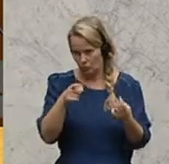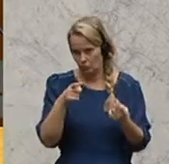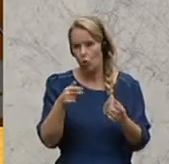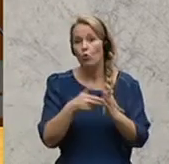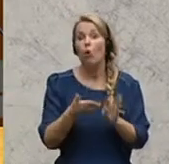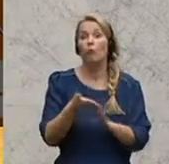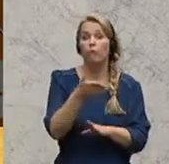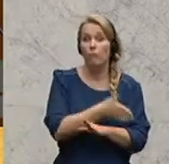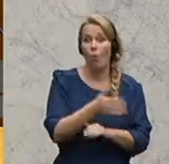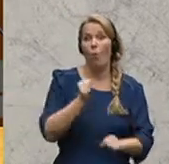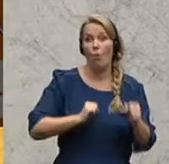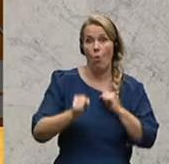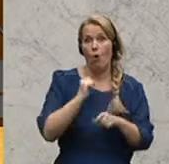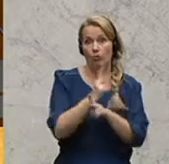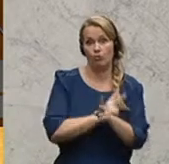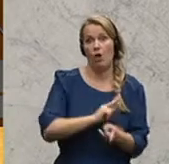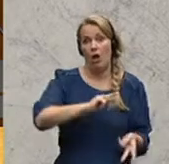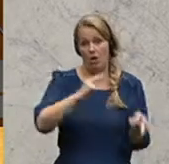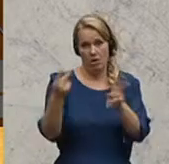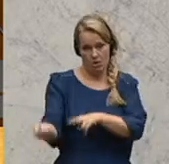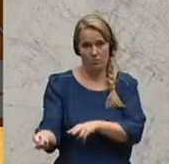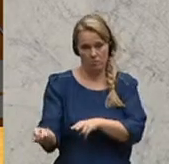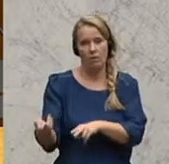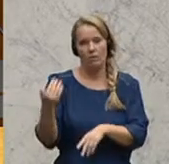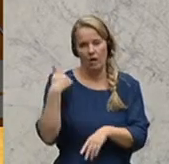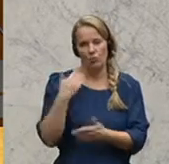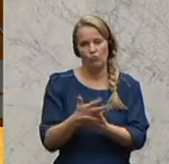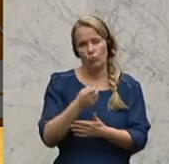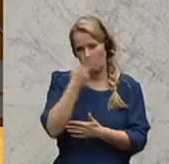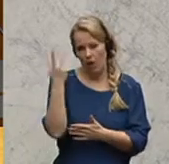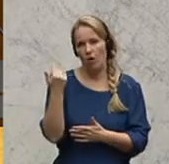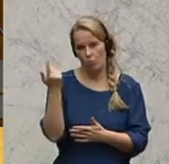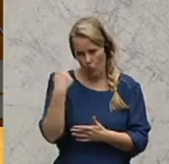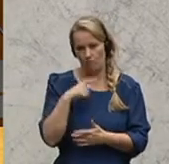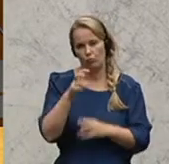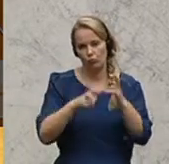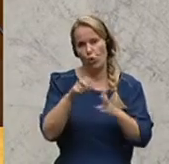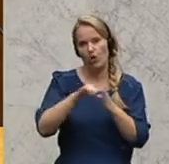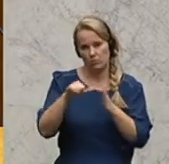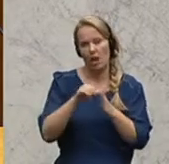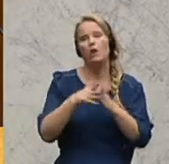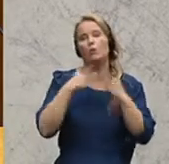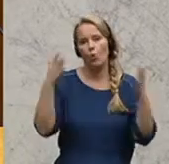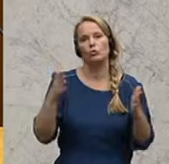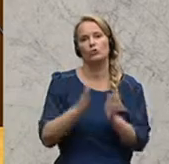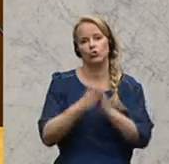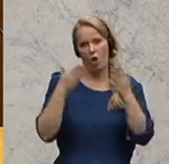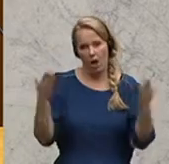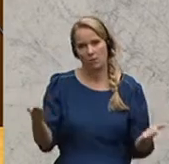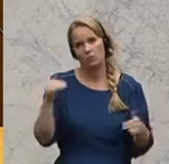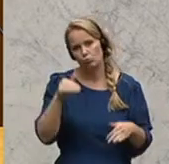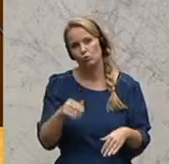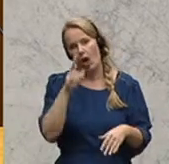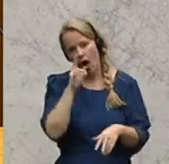der Notverstaatlichung. Da war schon klar, dass es einen Riesenschaden geben wird für den Steuerzahler. Dass man achten muss,